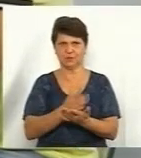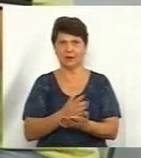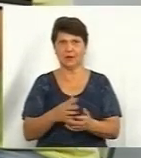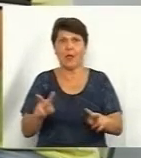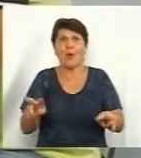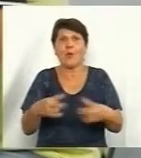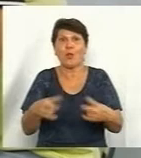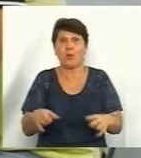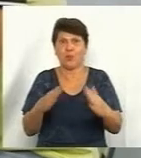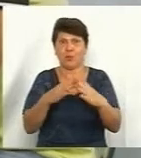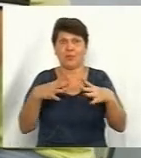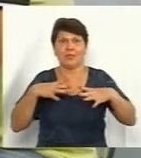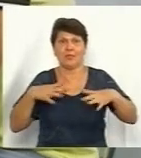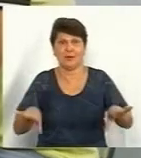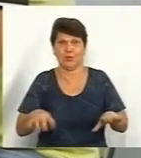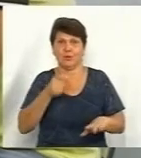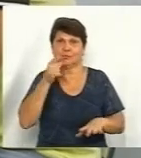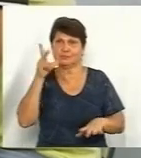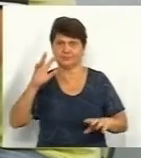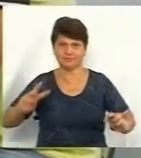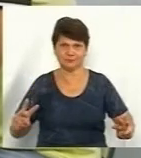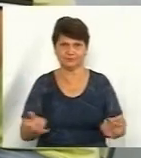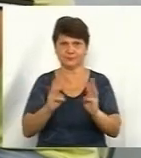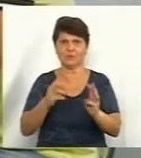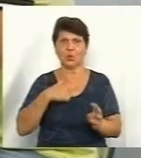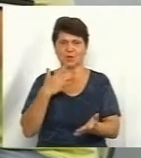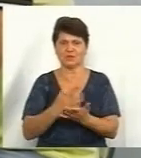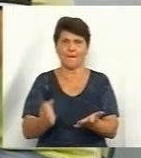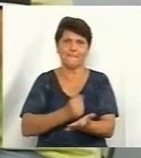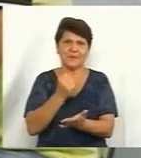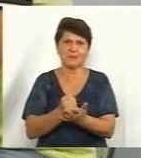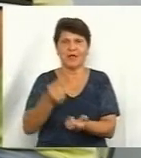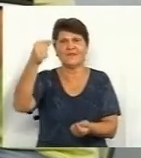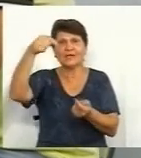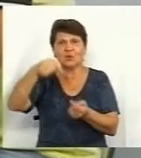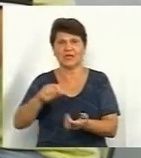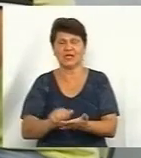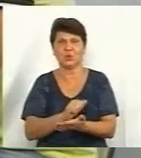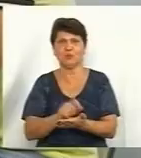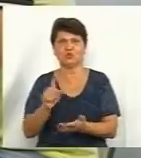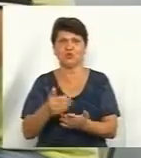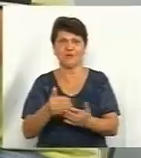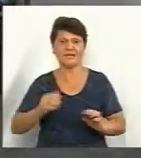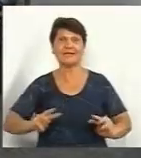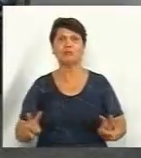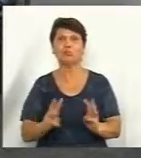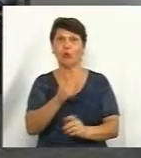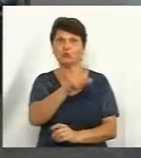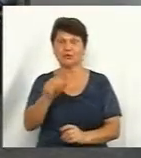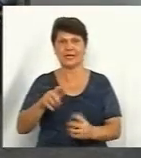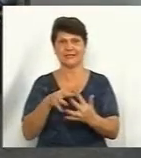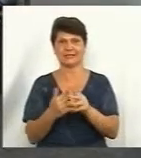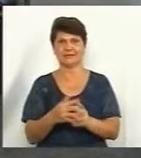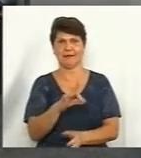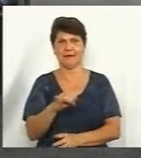Клуб згорів до того кілька років. У нас є підтвердження, у нас усі є відповідні документи від пожежників, від сільської